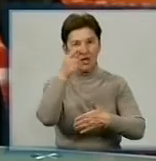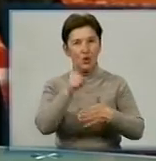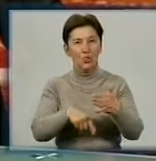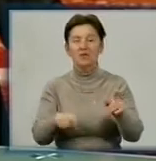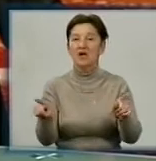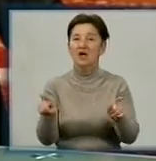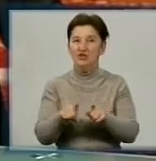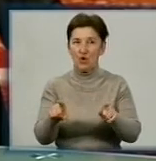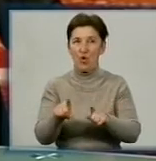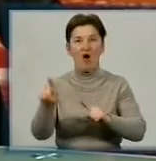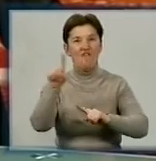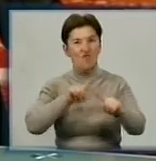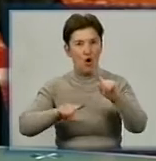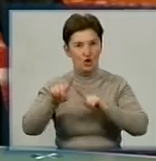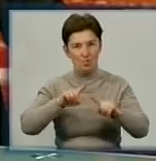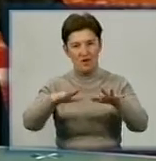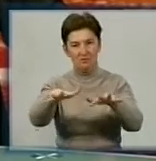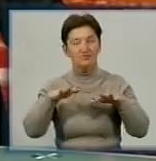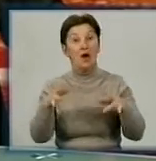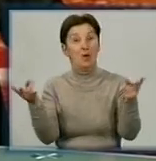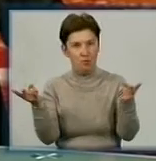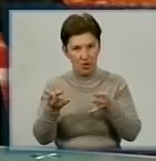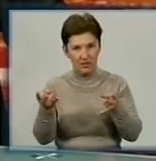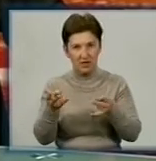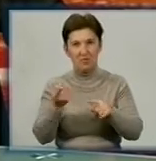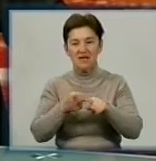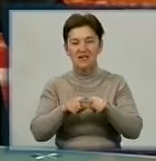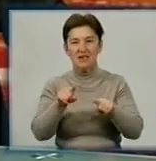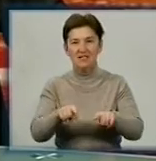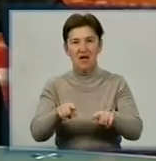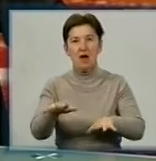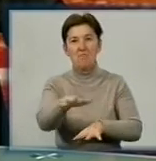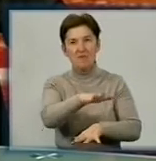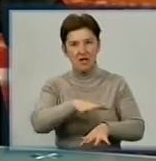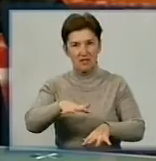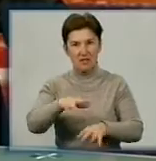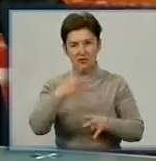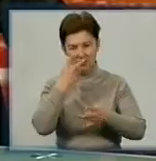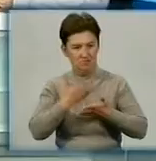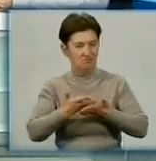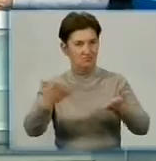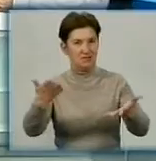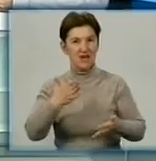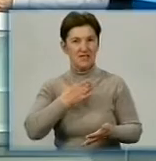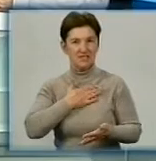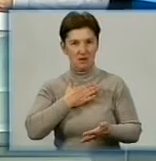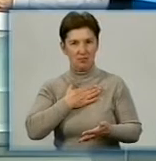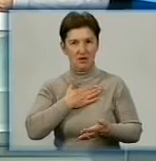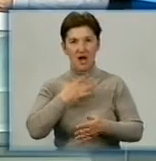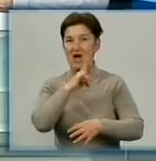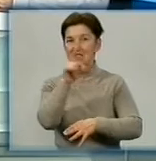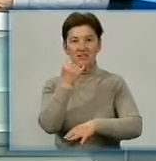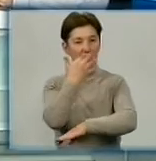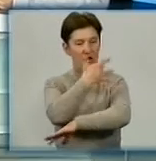форуми, вони потрібні. Це майданчик і ще раз заявити про себе. Презентація за кордоном – це